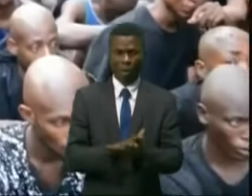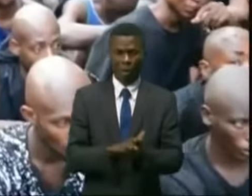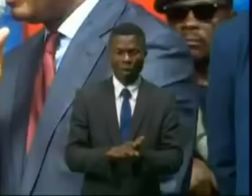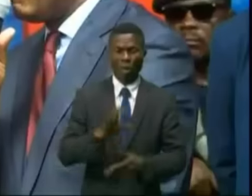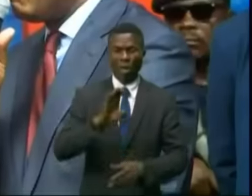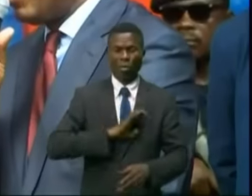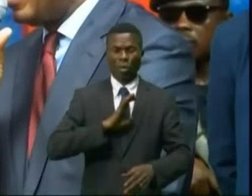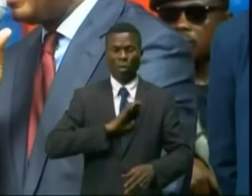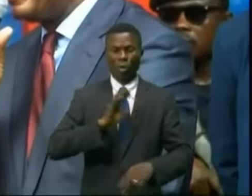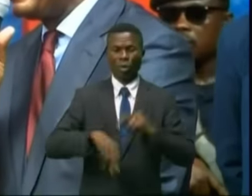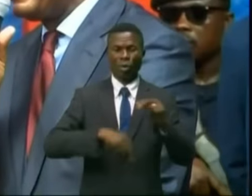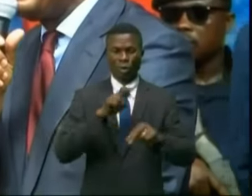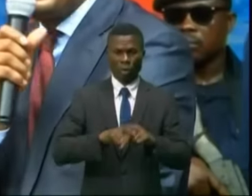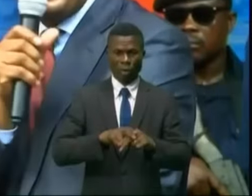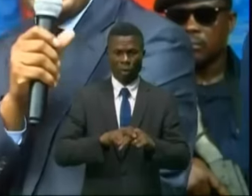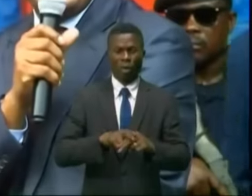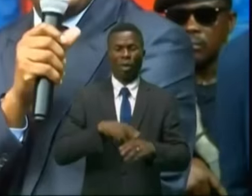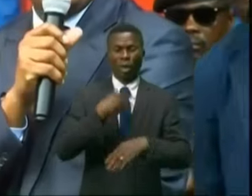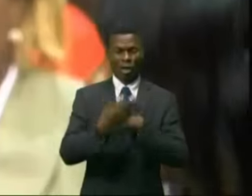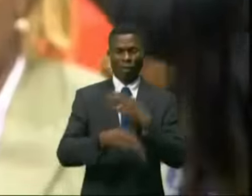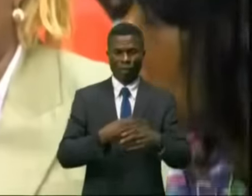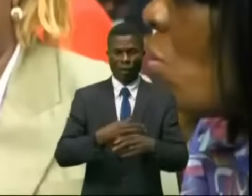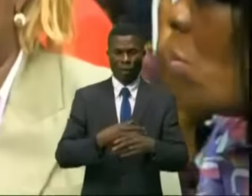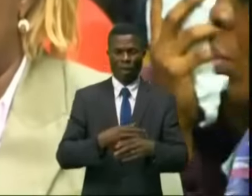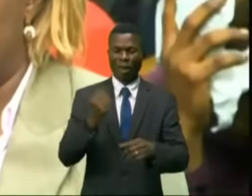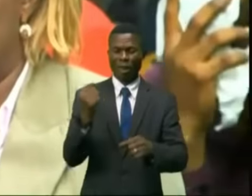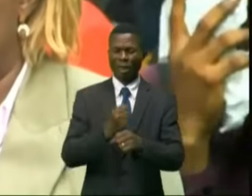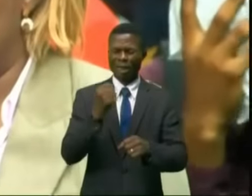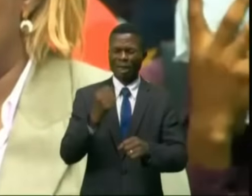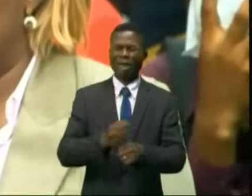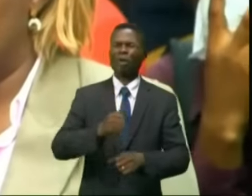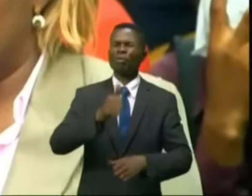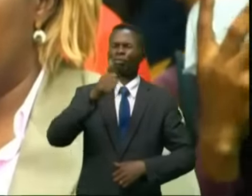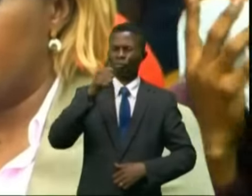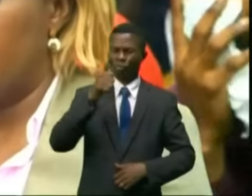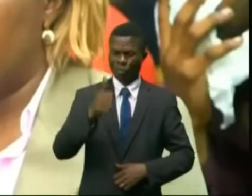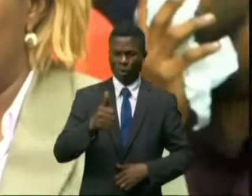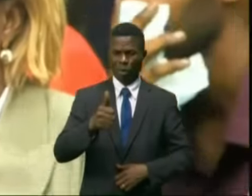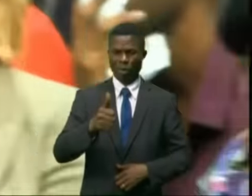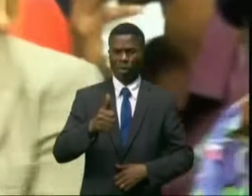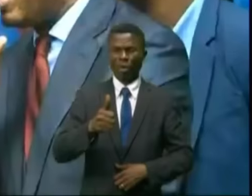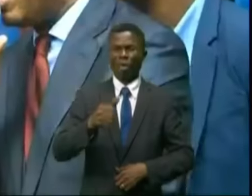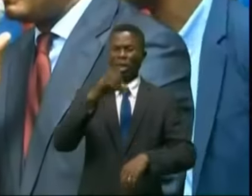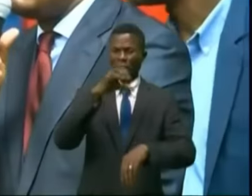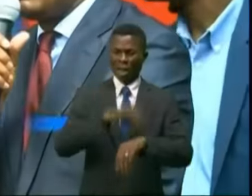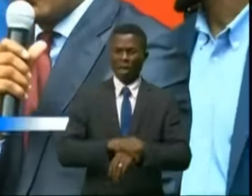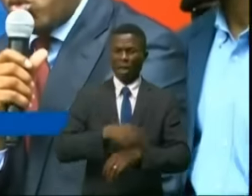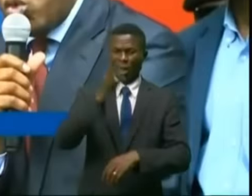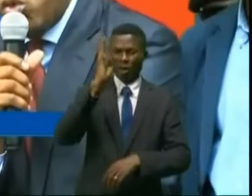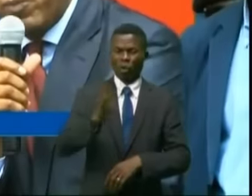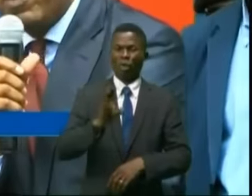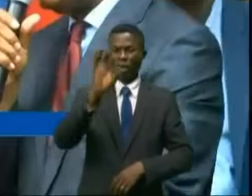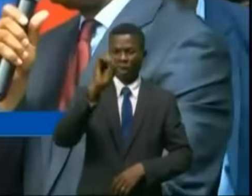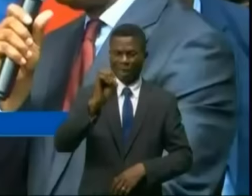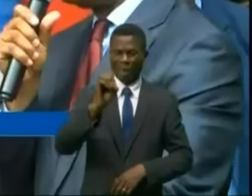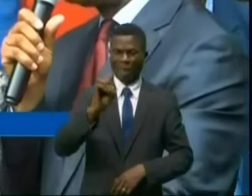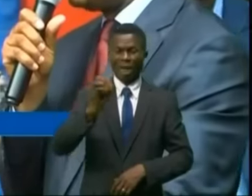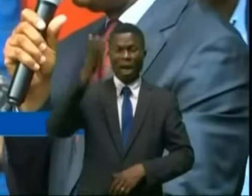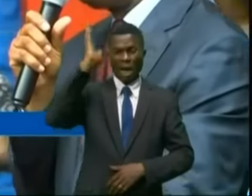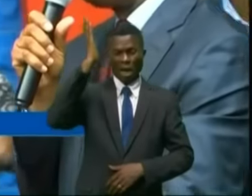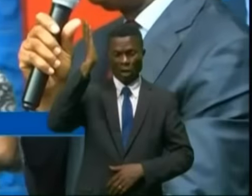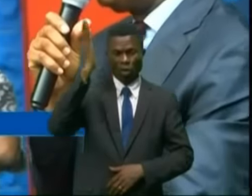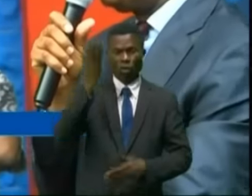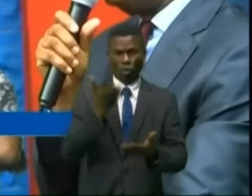police d'avoir réalisé un très bon coup, on ne pas dire un très grand coup, en